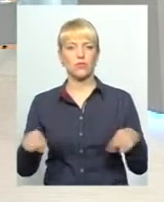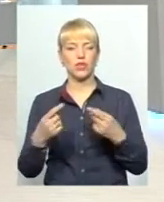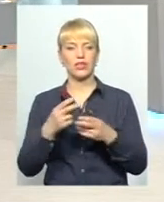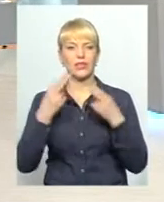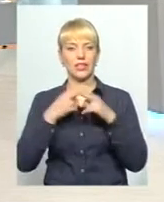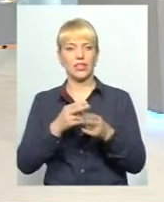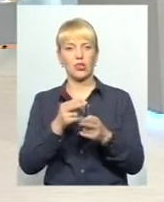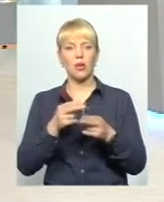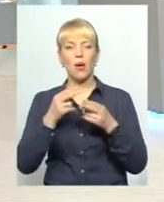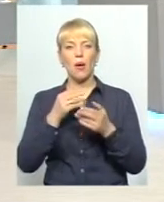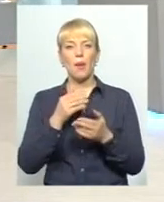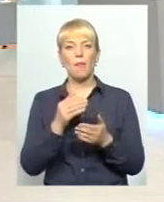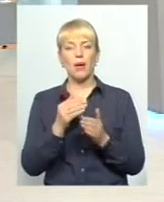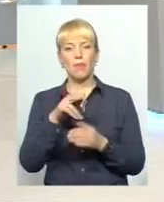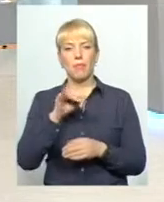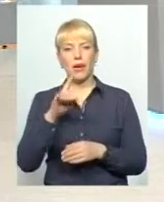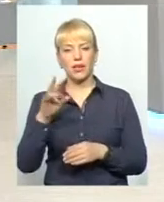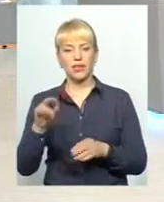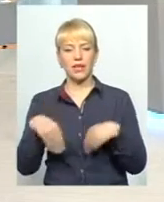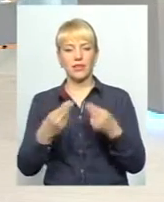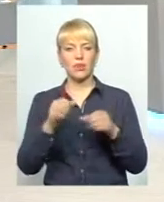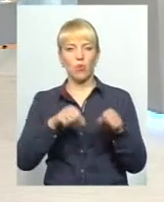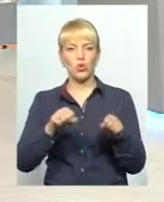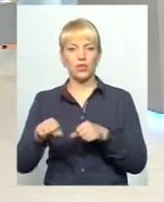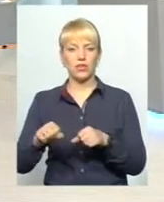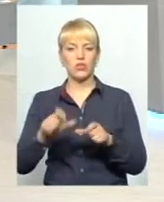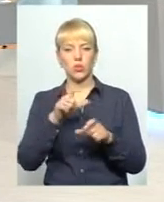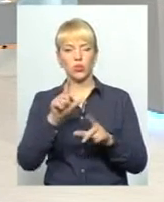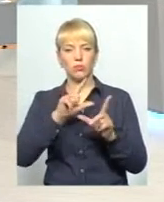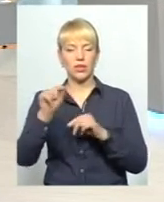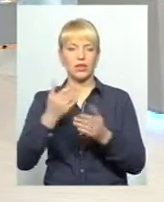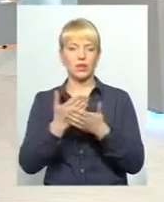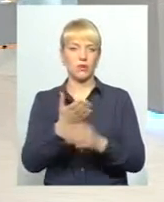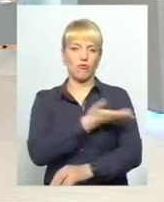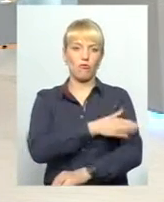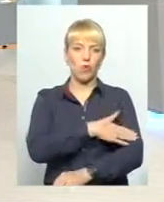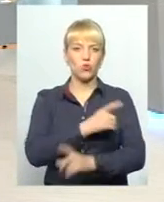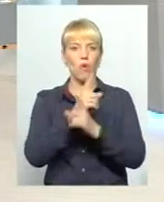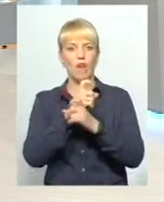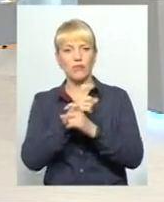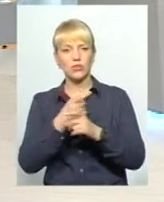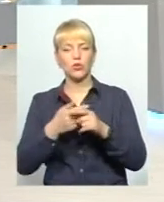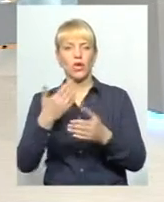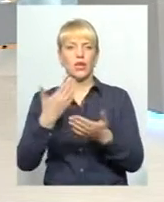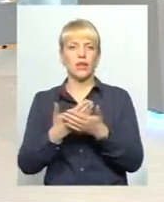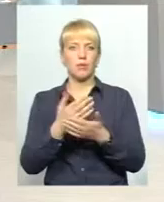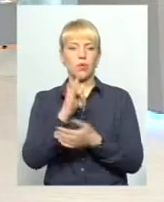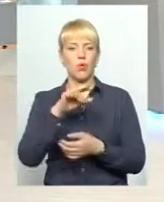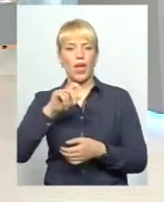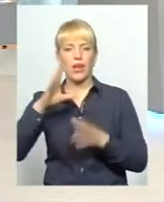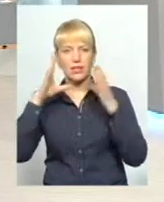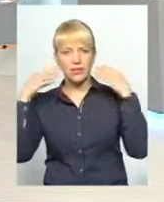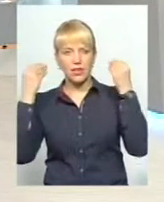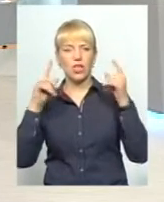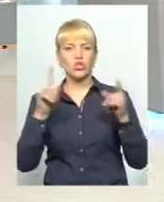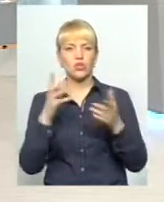дати можливість людям їхати в ту саму Польщу, Австрію, навіть в Ельц чи ще кудись,